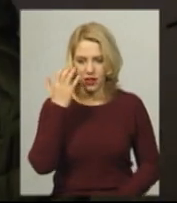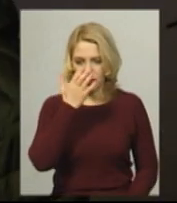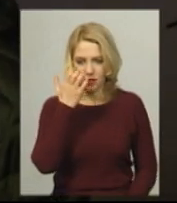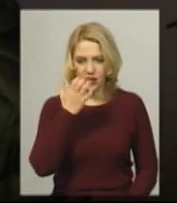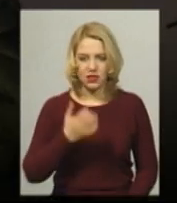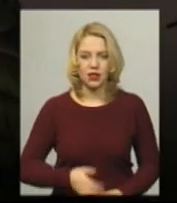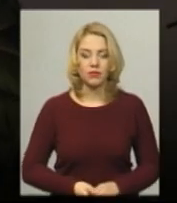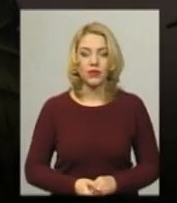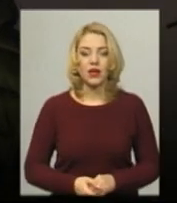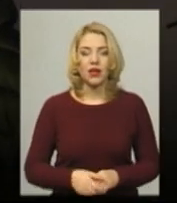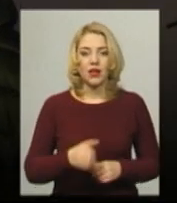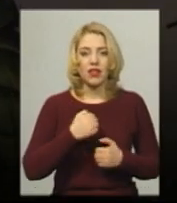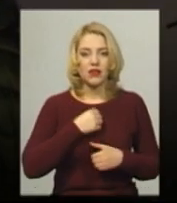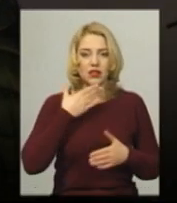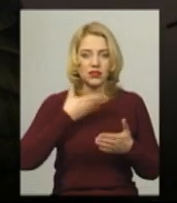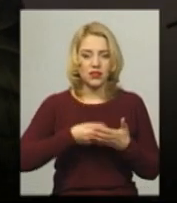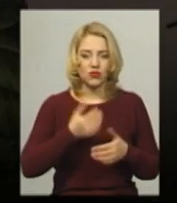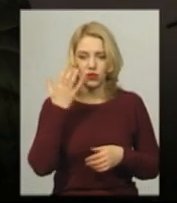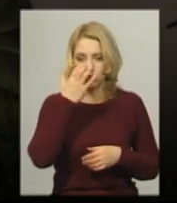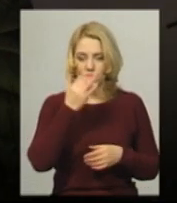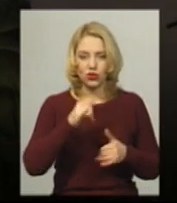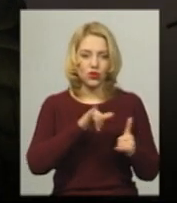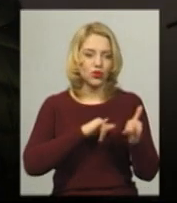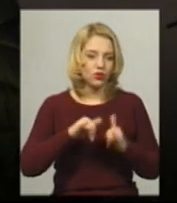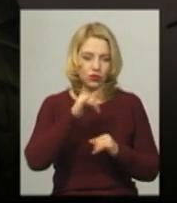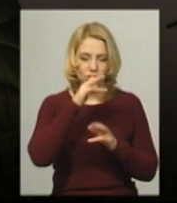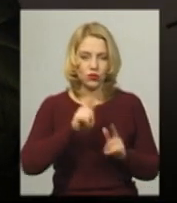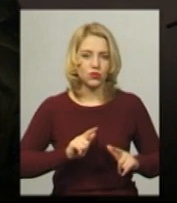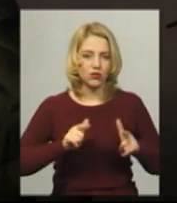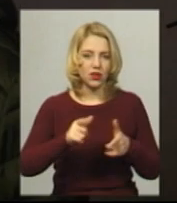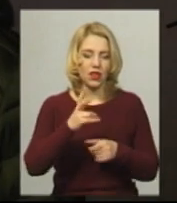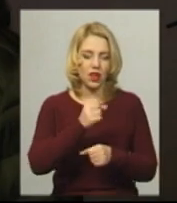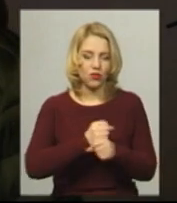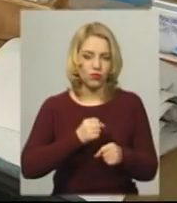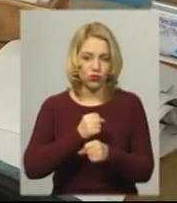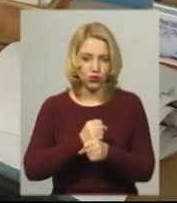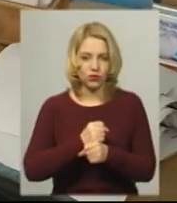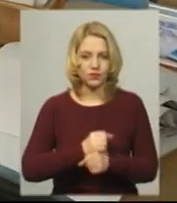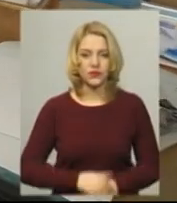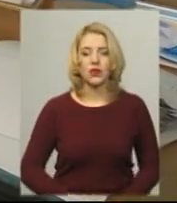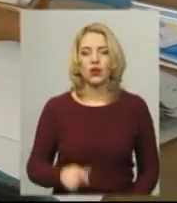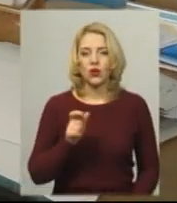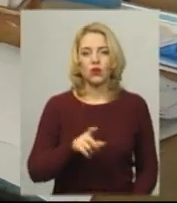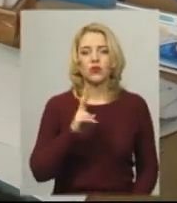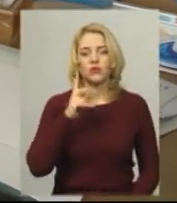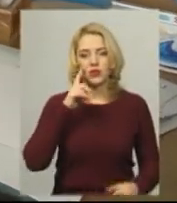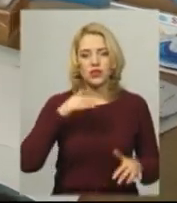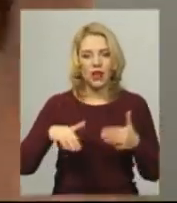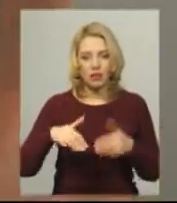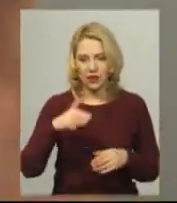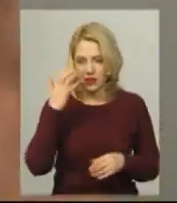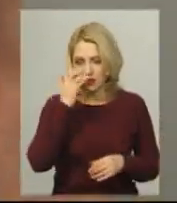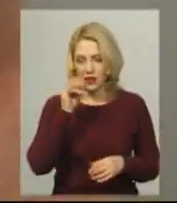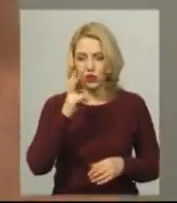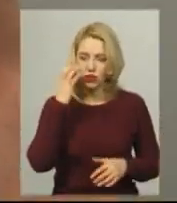поганий. На жаль, зі своїм зором я нікуди не маю можливості влаштуватися на роботу». Людям зі слабким зором та незрячим